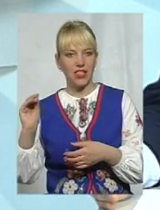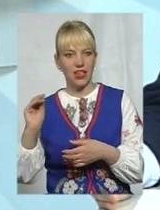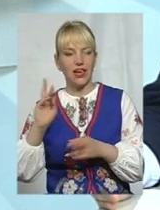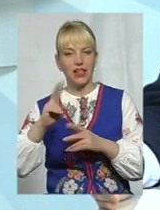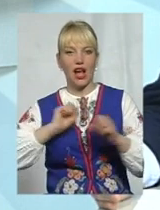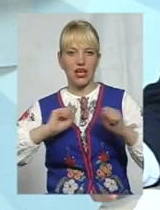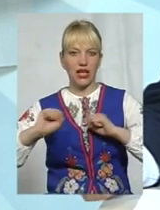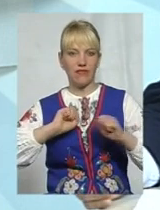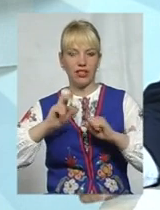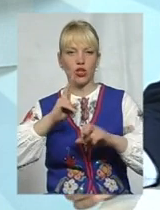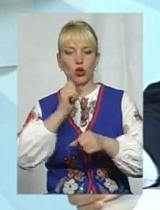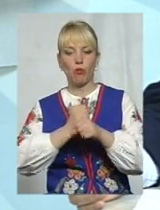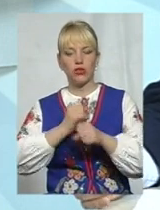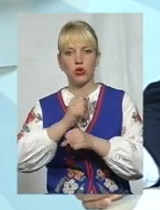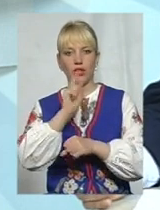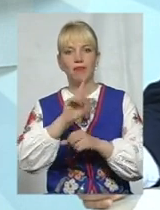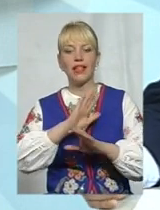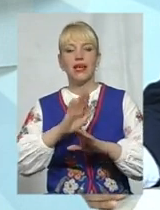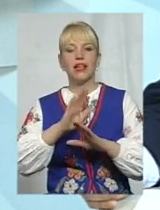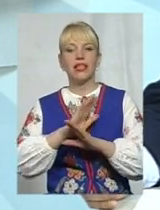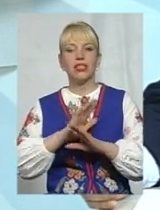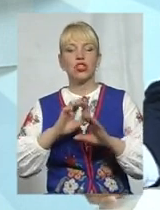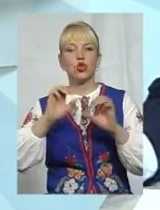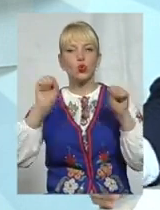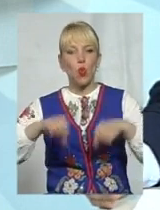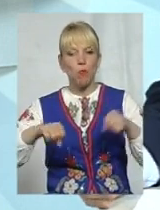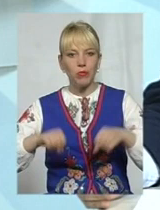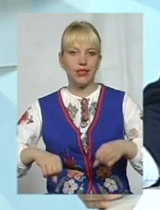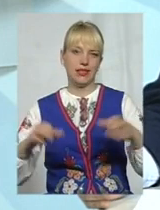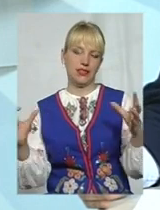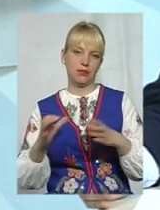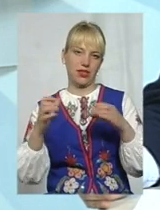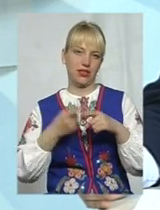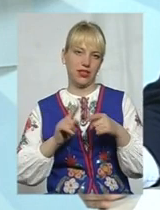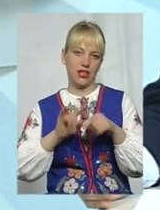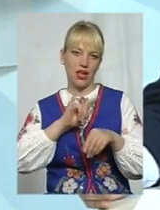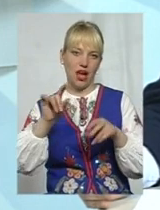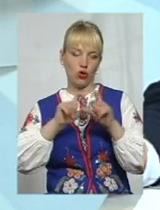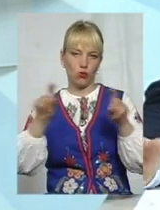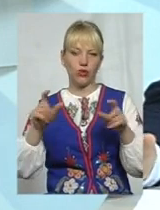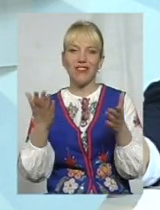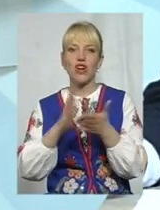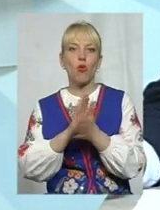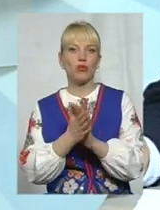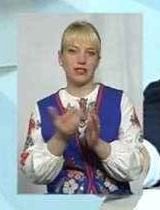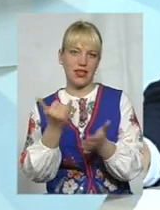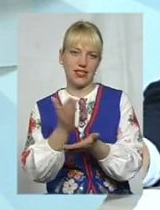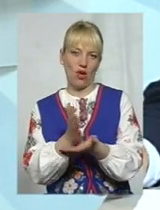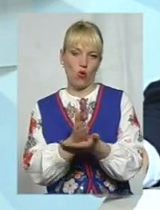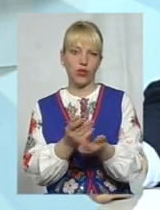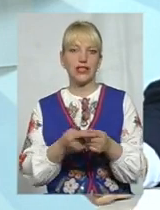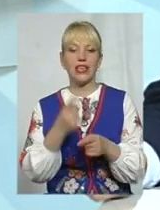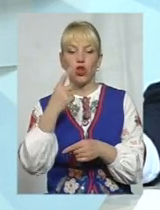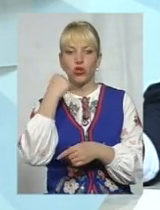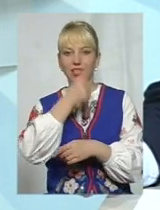керівники, які там працюють, не тільки зуміли зберегти аеропорт, а те, в якому стані він на сьогоднішній день знаходиться. За один рік роботи